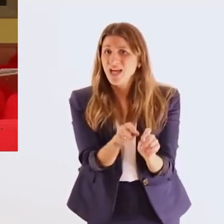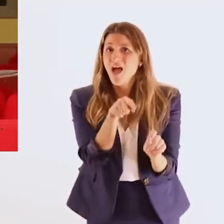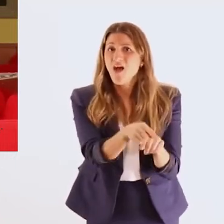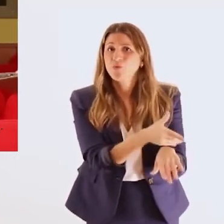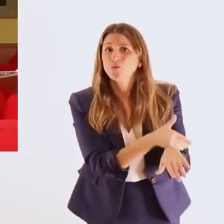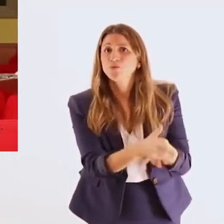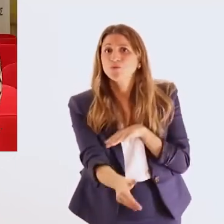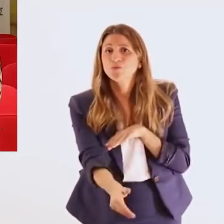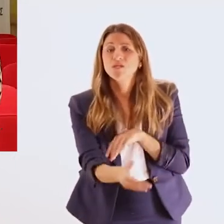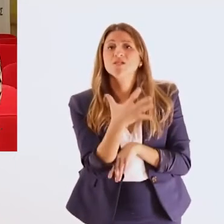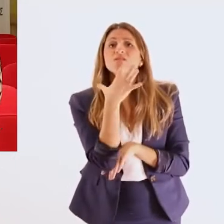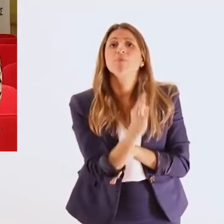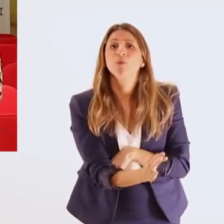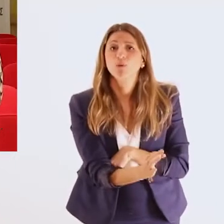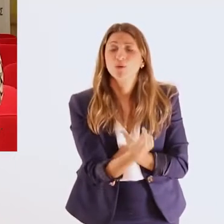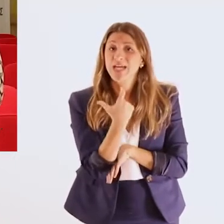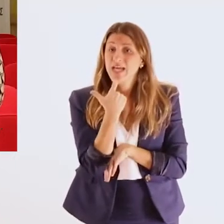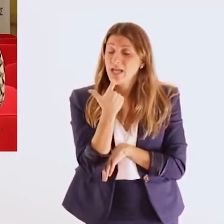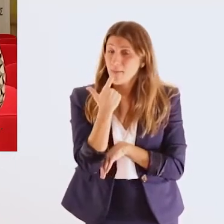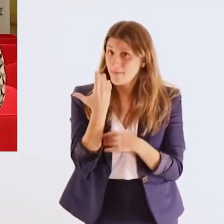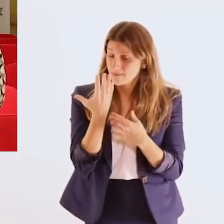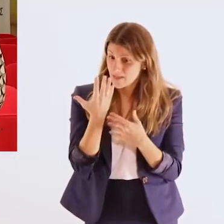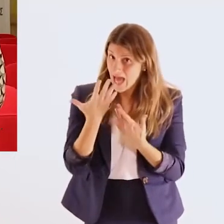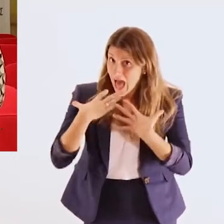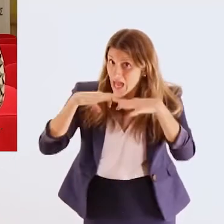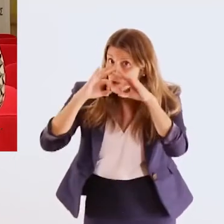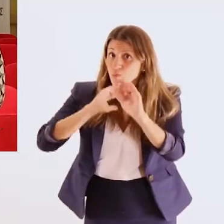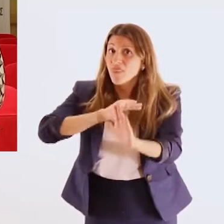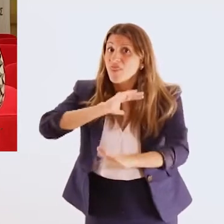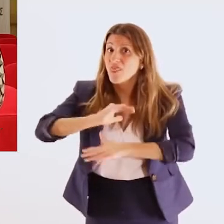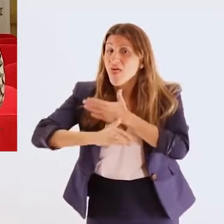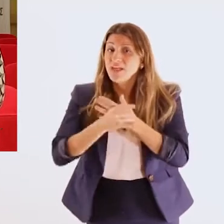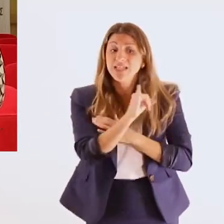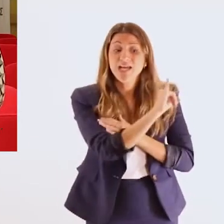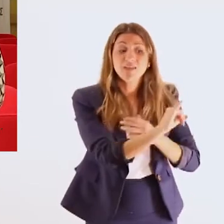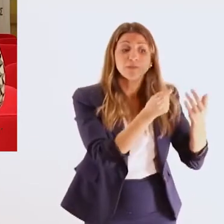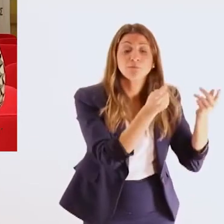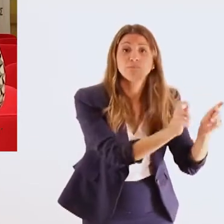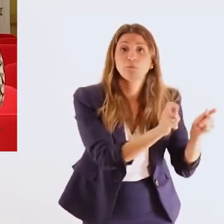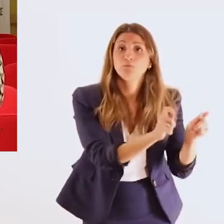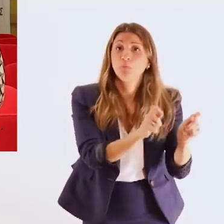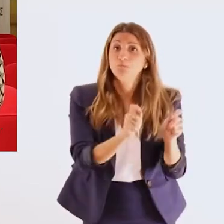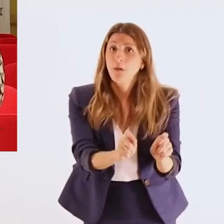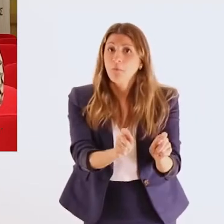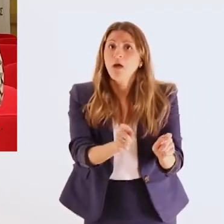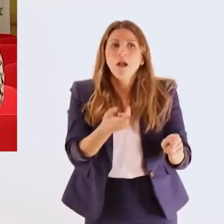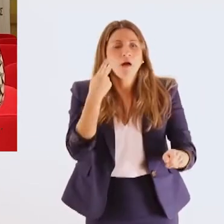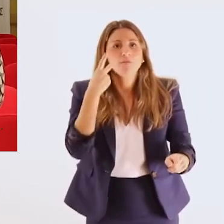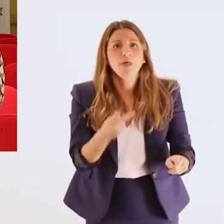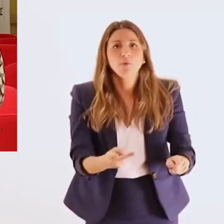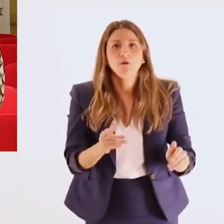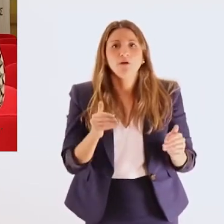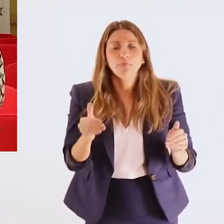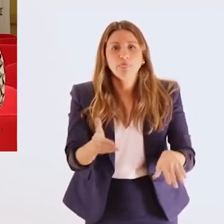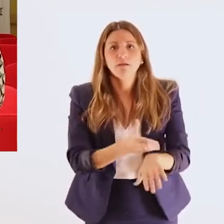ότι η υπόθεση αποϊδρυματοποίηση στη χώρα λιμνάζει λιμνάζει